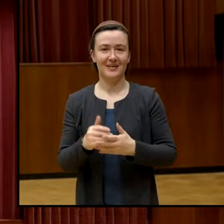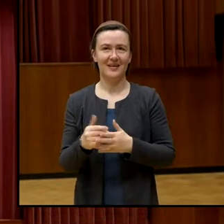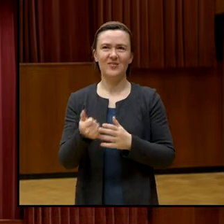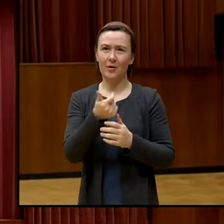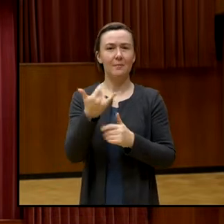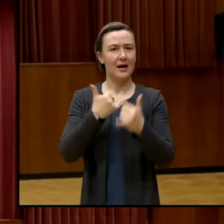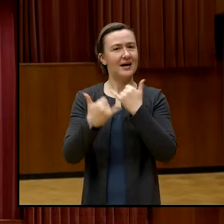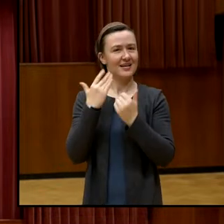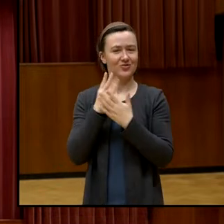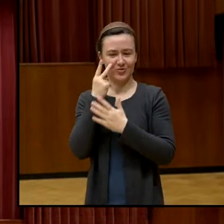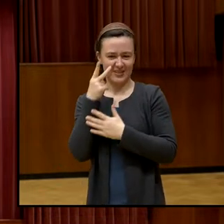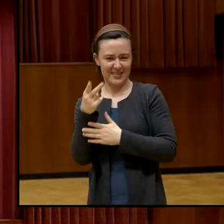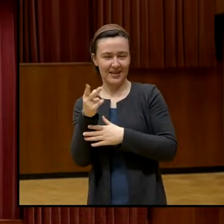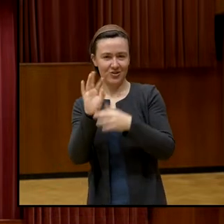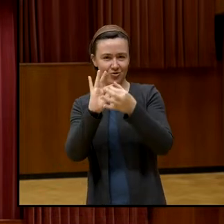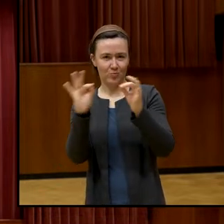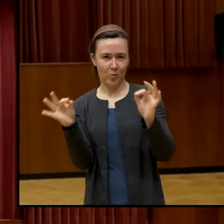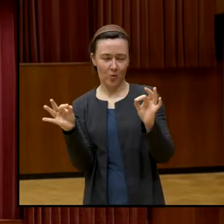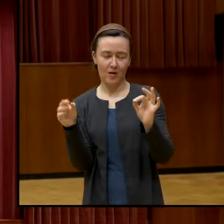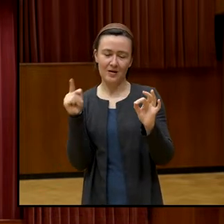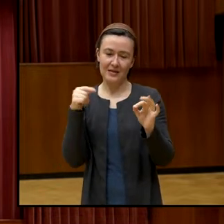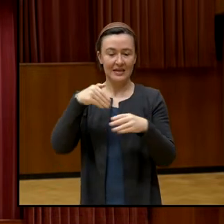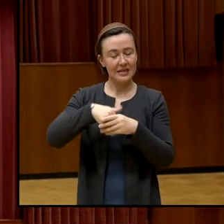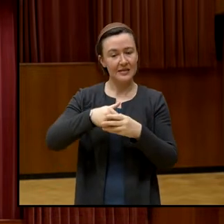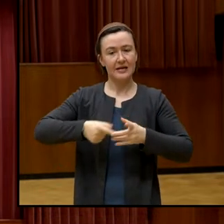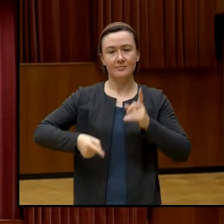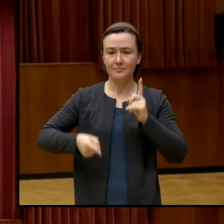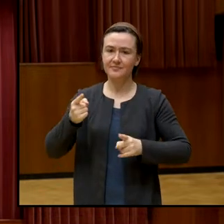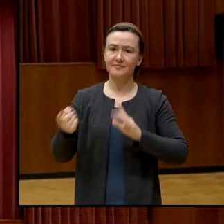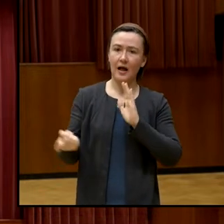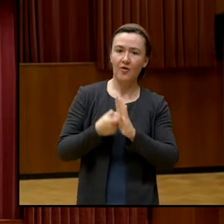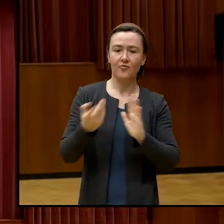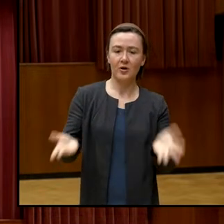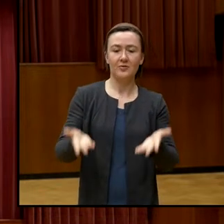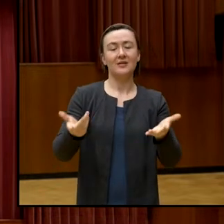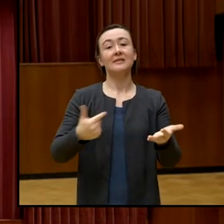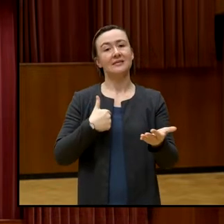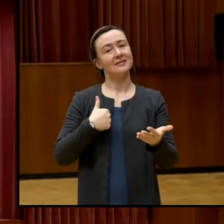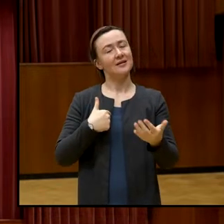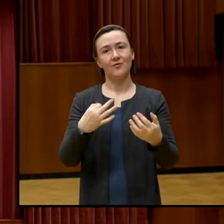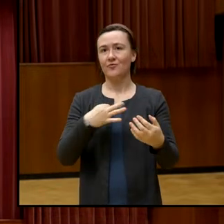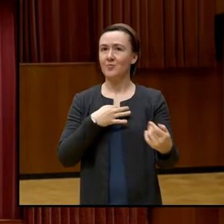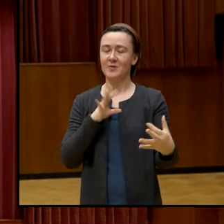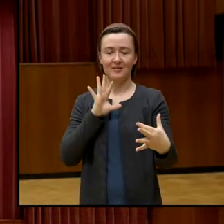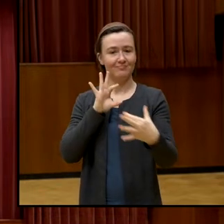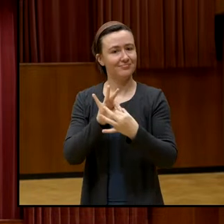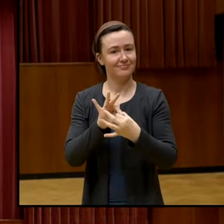und dessen Imperativ und dessen Aufforderung. Mit dem kann ich sehr viel anfangen.